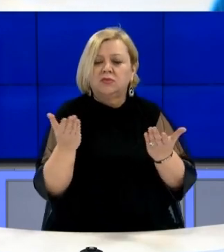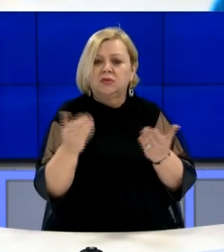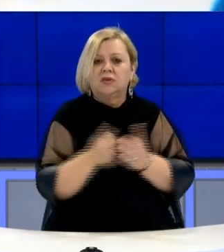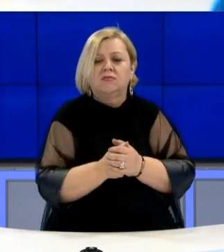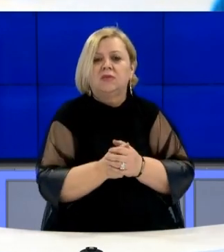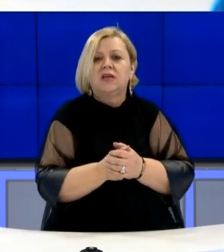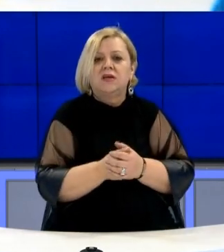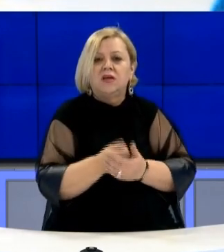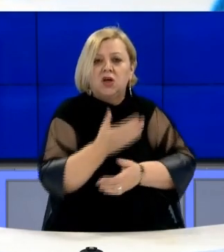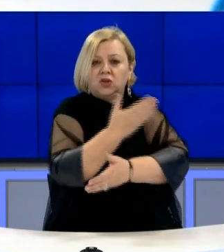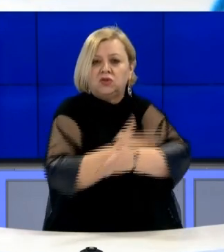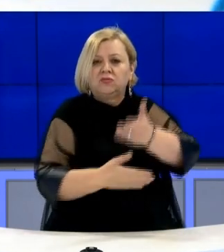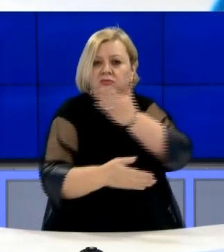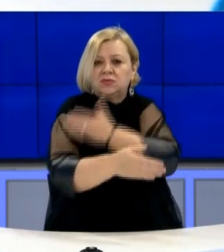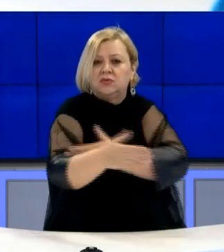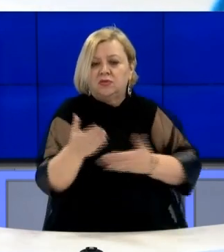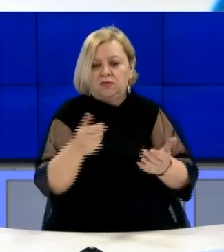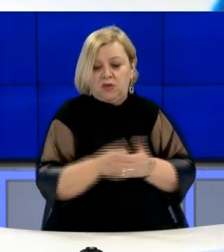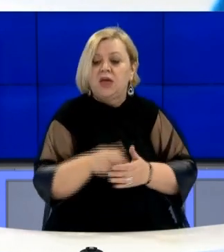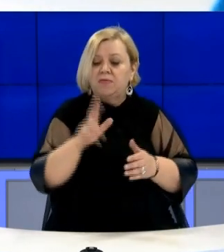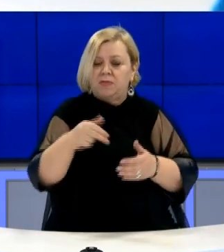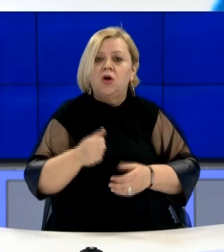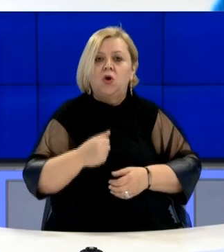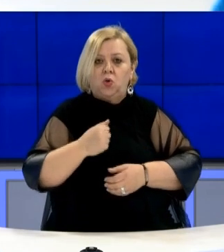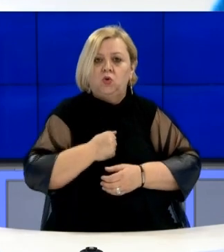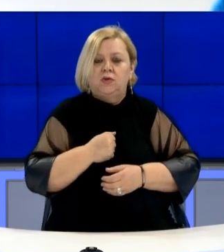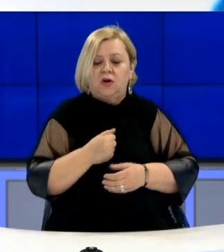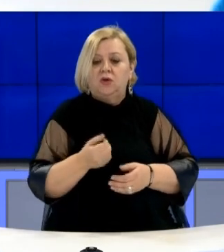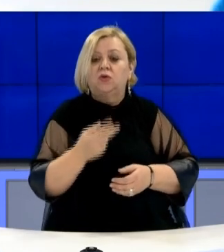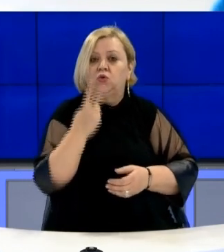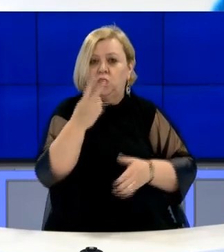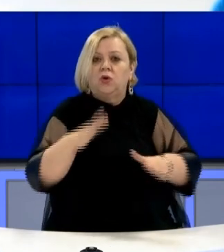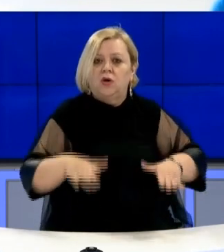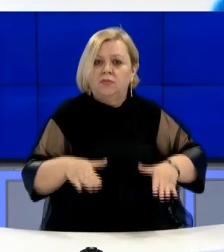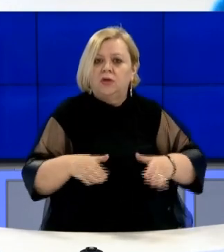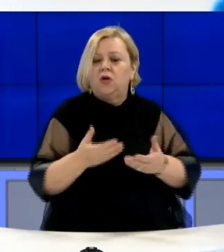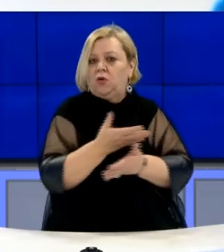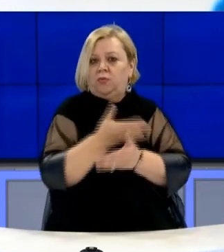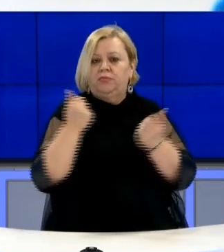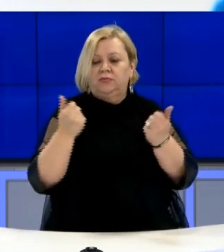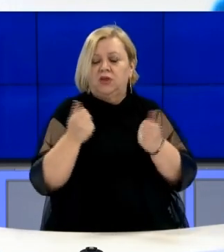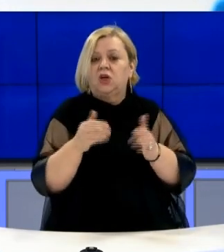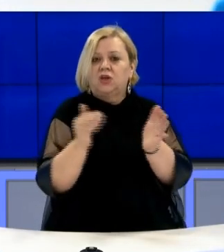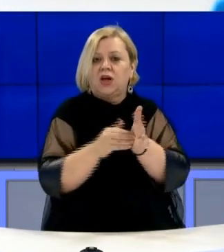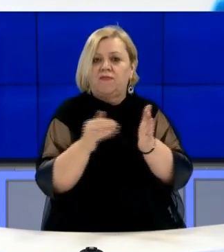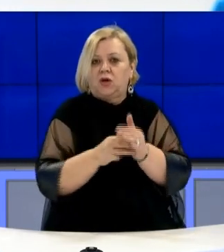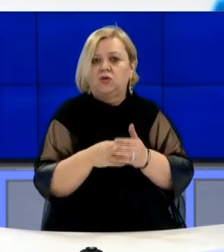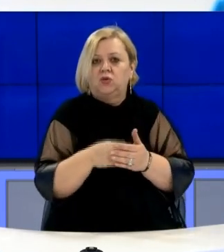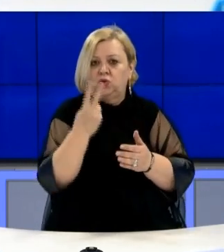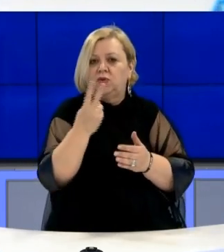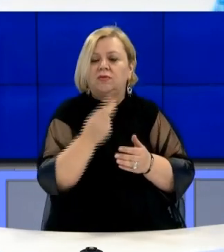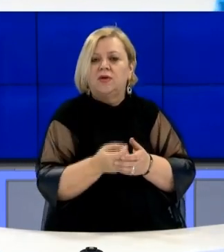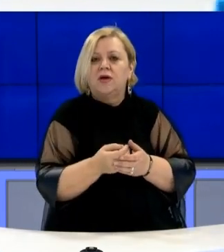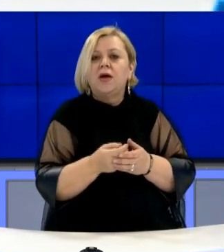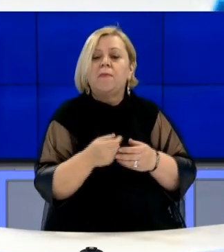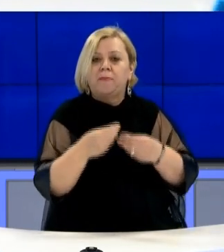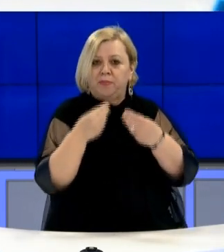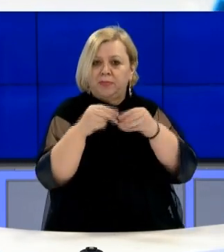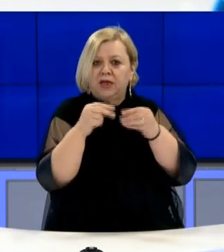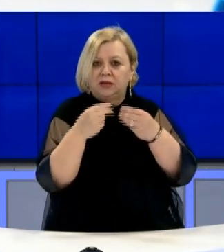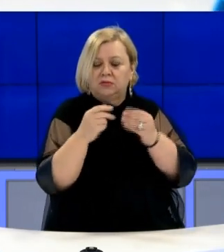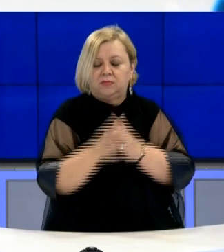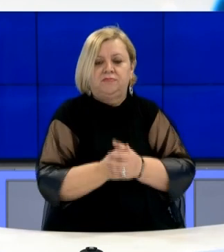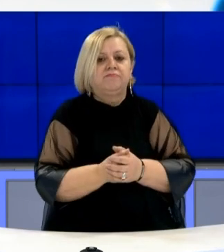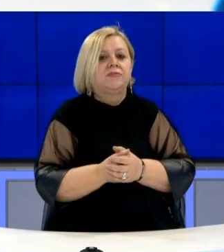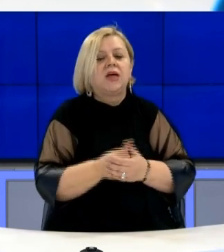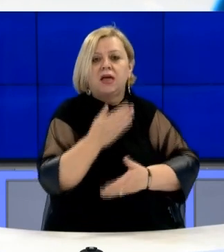gjymëtyrët e trupit në luft. Kemi ushtartë të uqëkës që i ka humbër dy këmbët e ti mbi gjuhë dhe ka nevoj për dy proteza. Kemi invalidët që në luft i ka